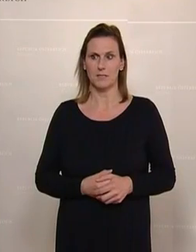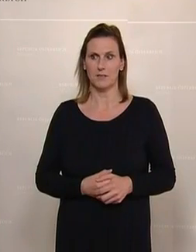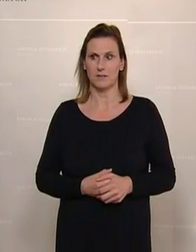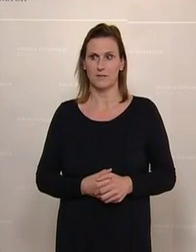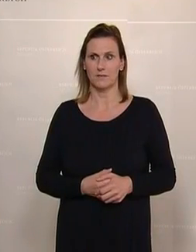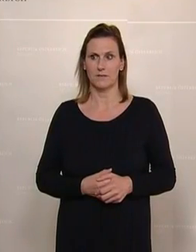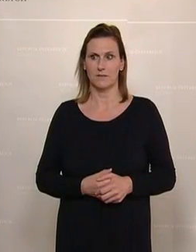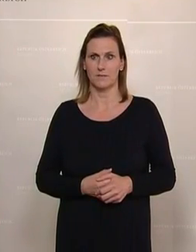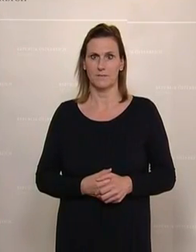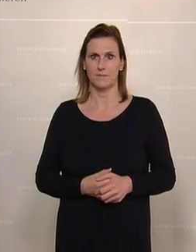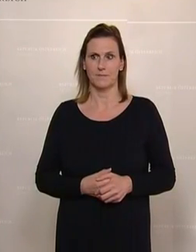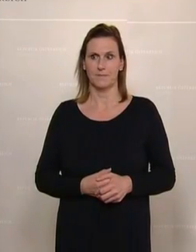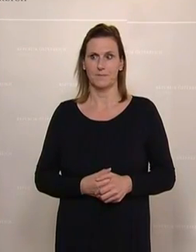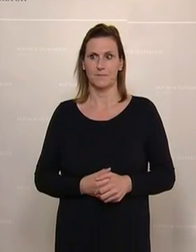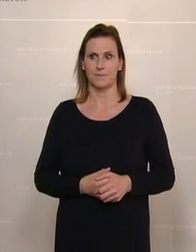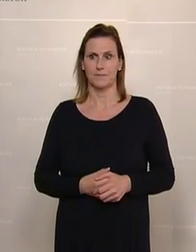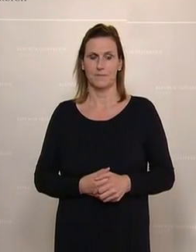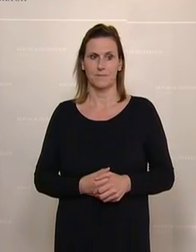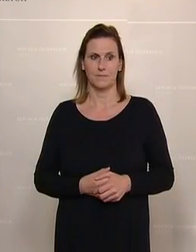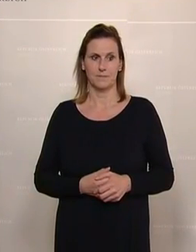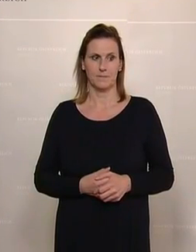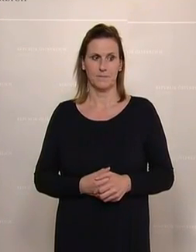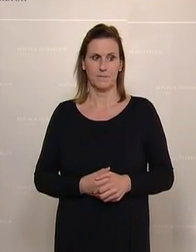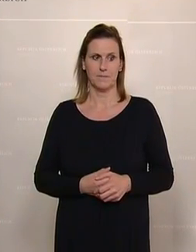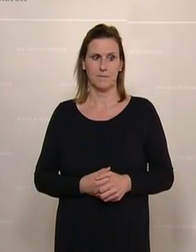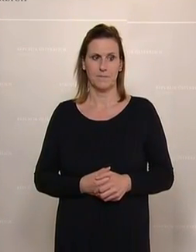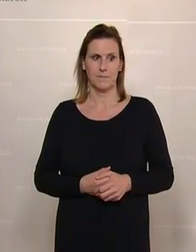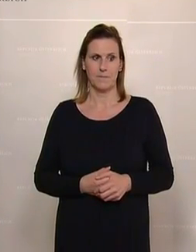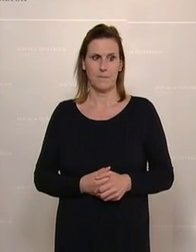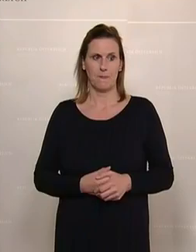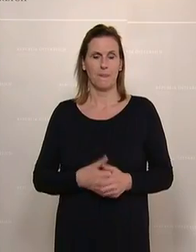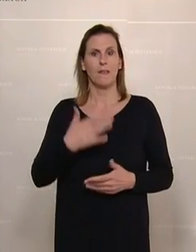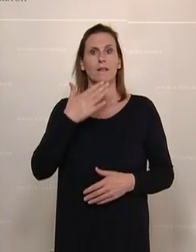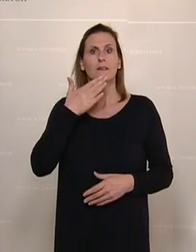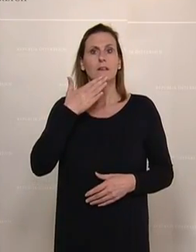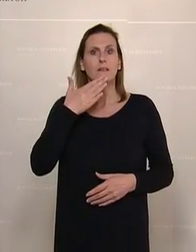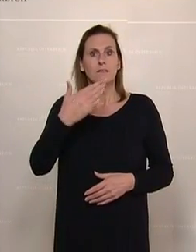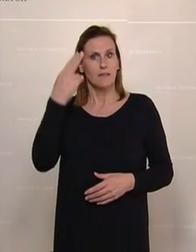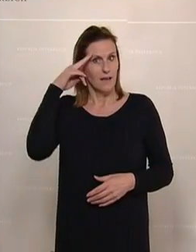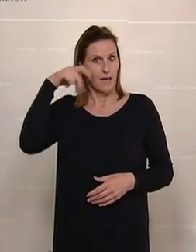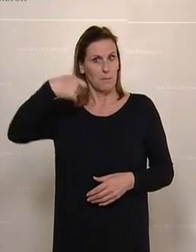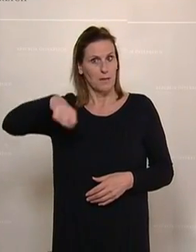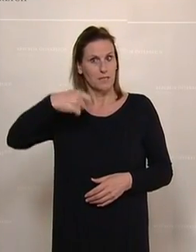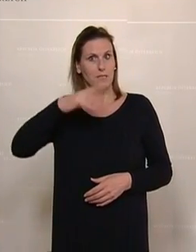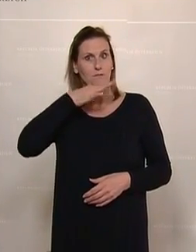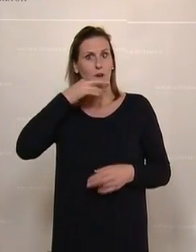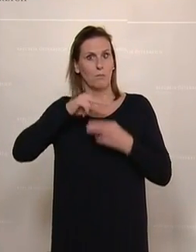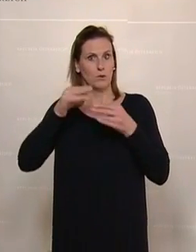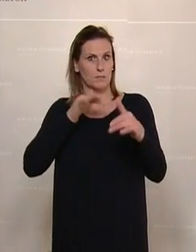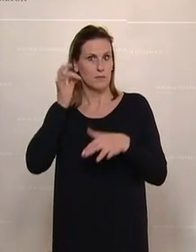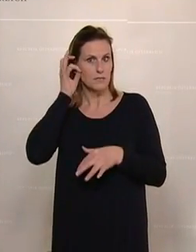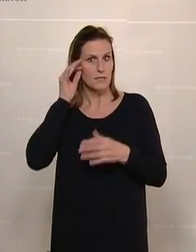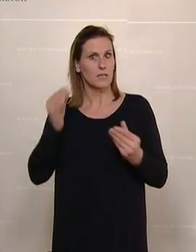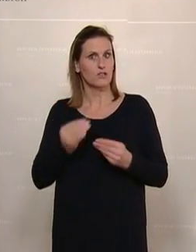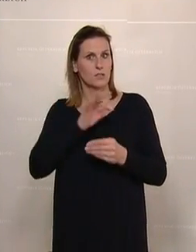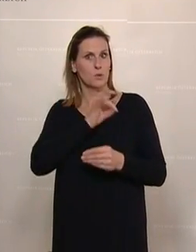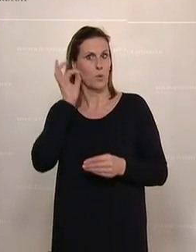Und davor als letzter Redner zu diesem Tagesordnungspunkt 8 im Fortschrittsbericht Österreichs ist Johann Singer, ÖVP. Frau Bundesministerin,